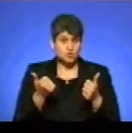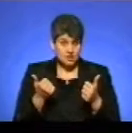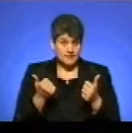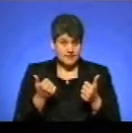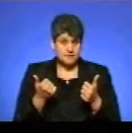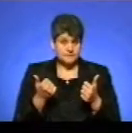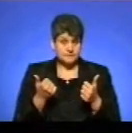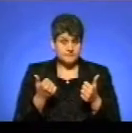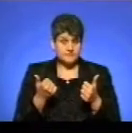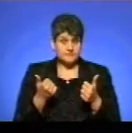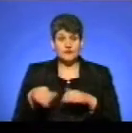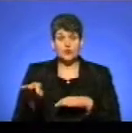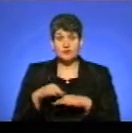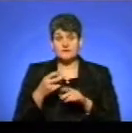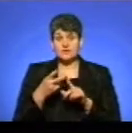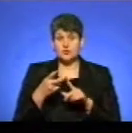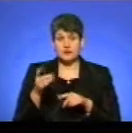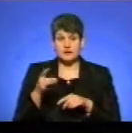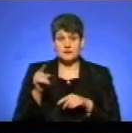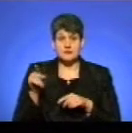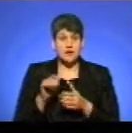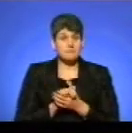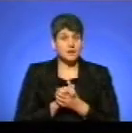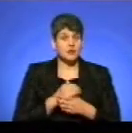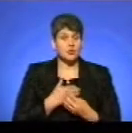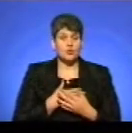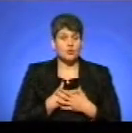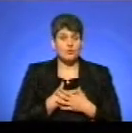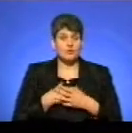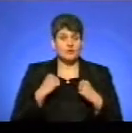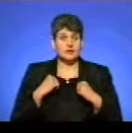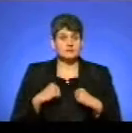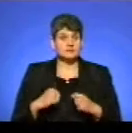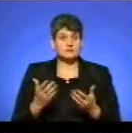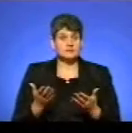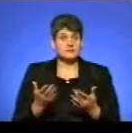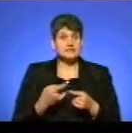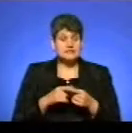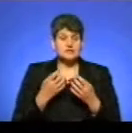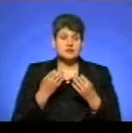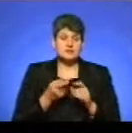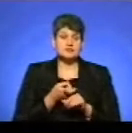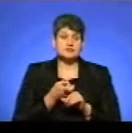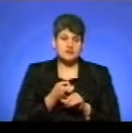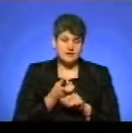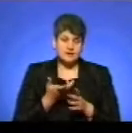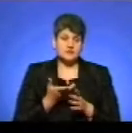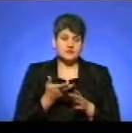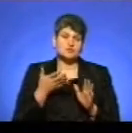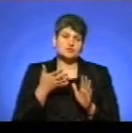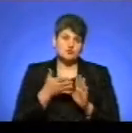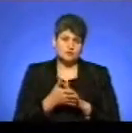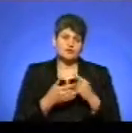він одружився вдруге, і там мир, і любов, і тиша, і спокій. Тобто це ще залежить, зрозуміло, і від